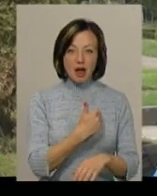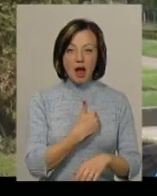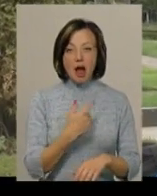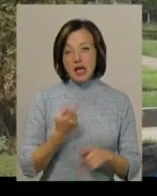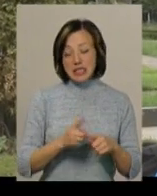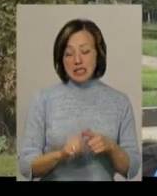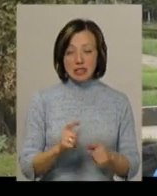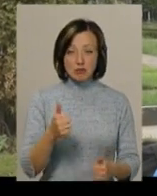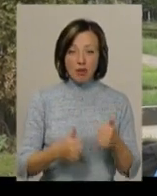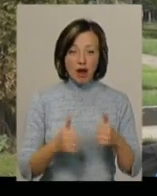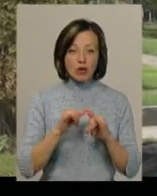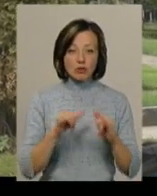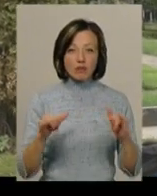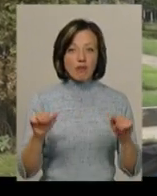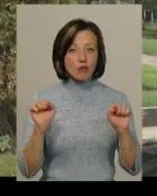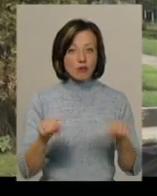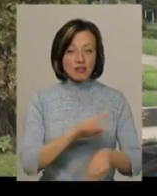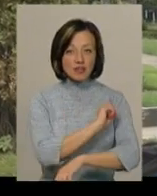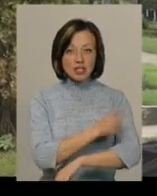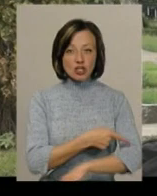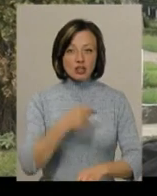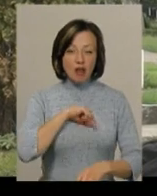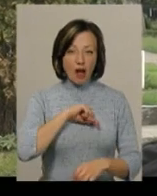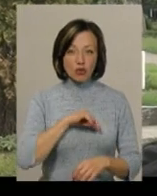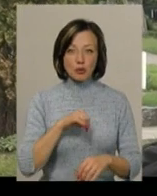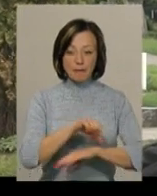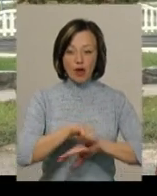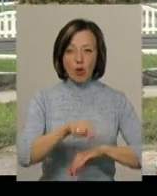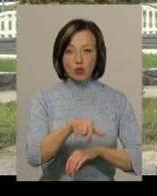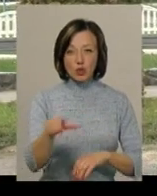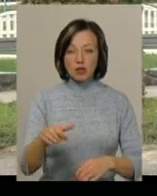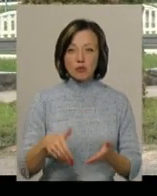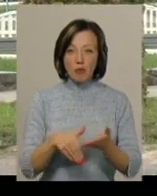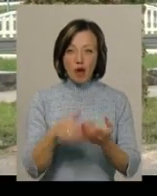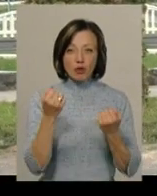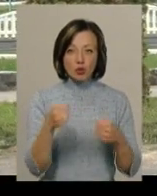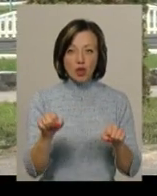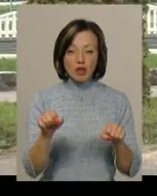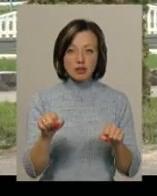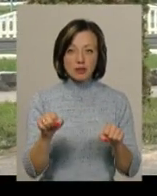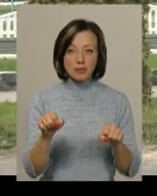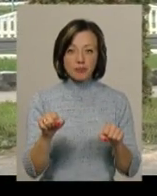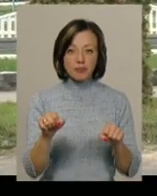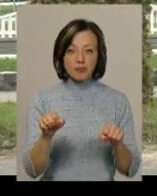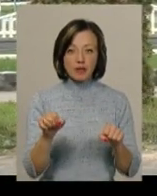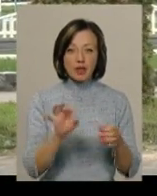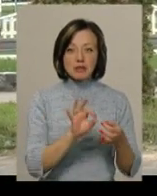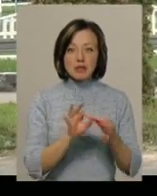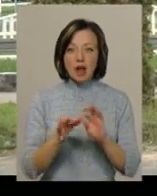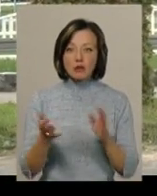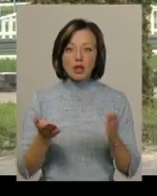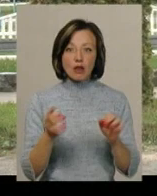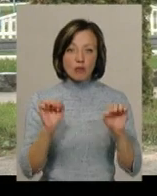вони розвивають, можна сказати, фізичні якості прикордонників, допомагають їм долати складнощі, які